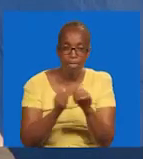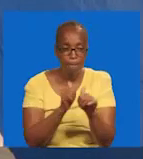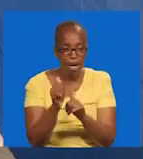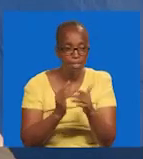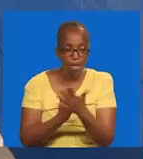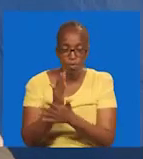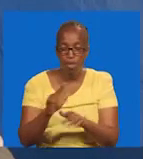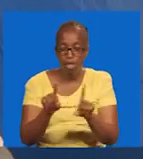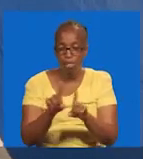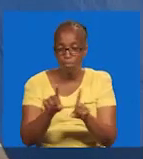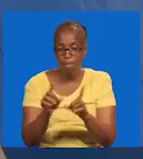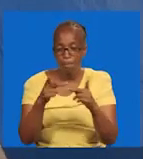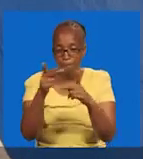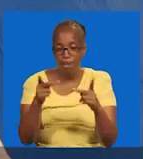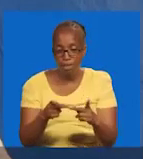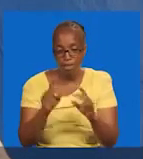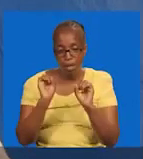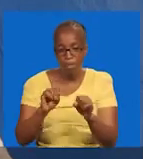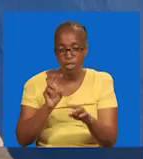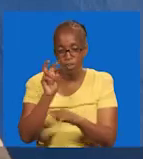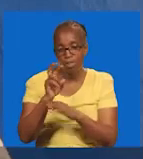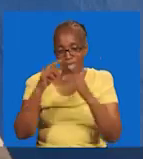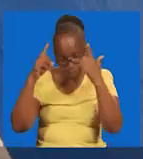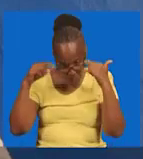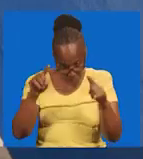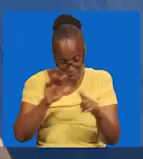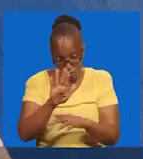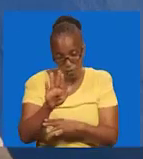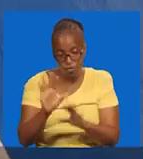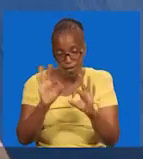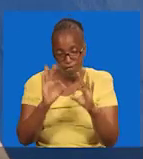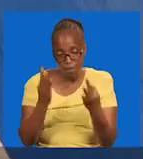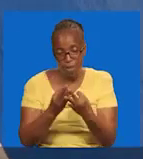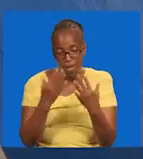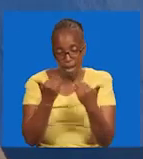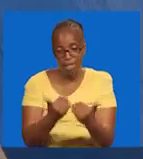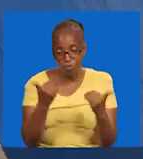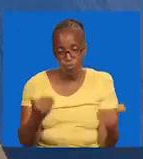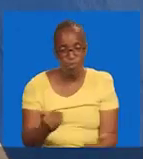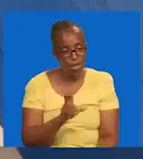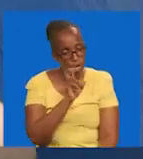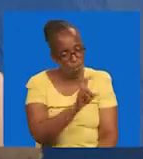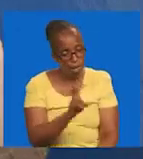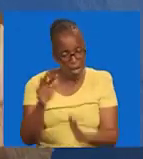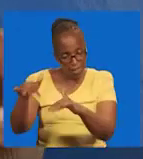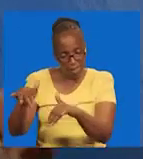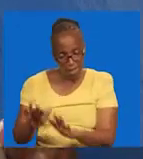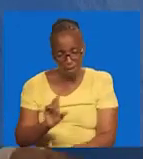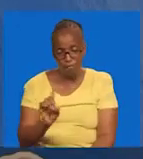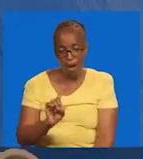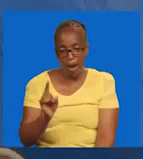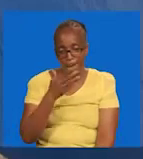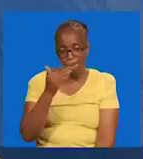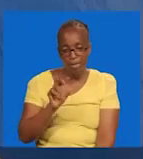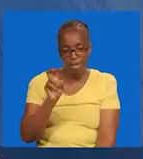itapitia hapo hapo. Na utaweza kuona kufauli kwa watoto wako katika jina la Yesu Kristo. Usiangaliye